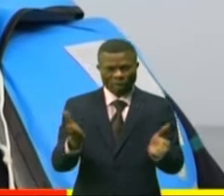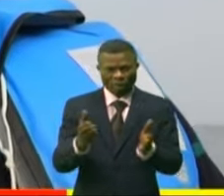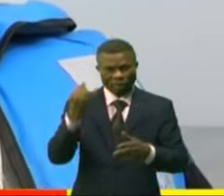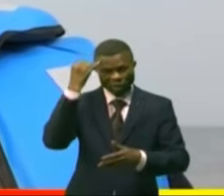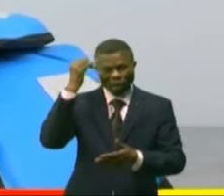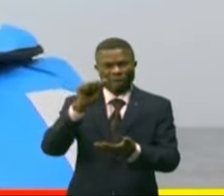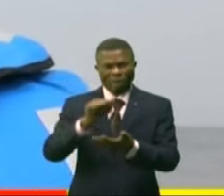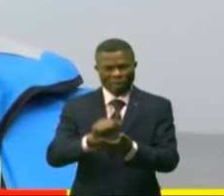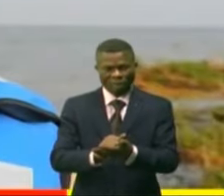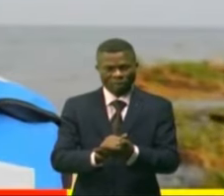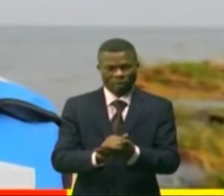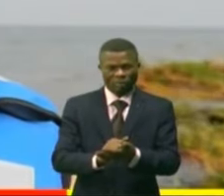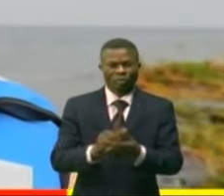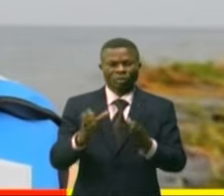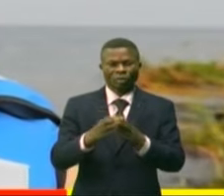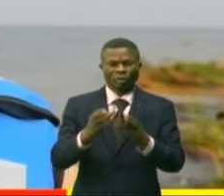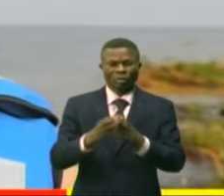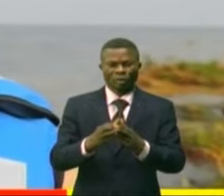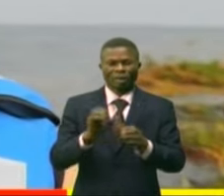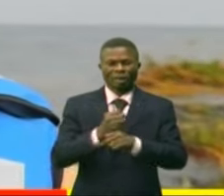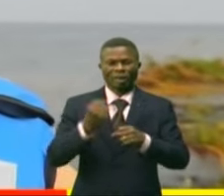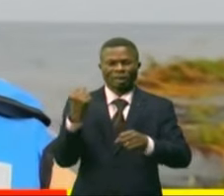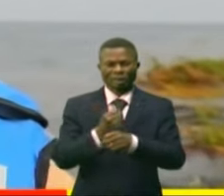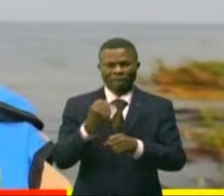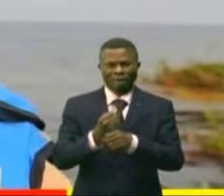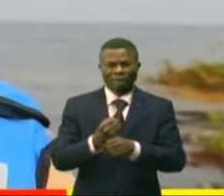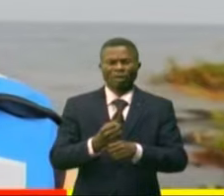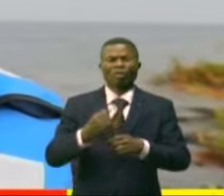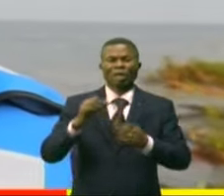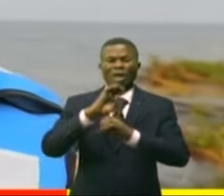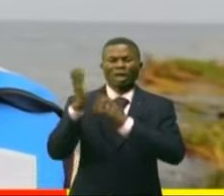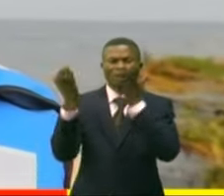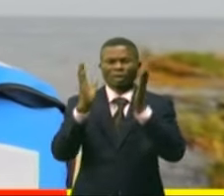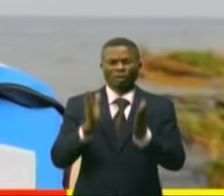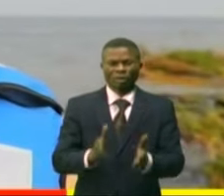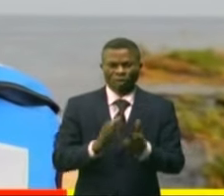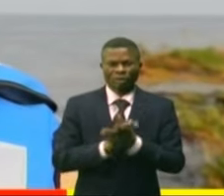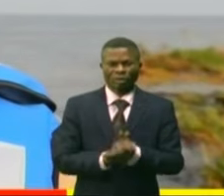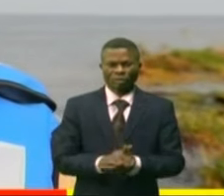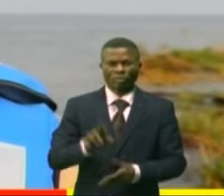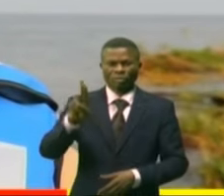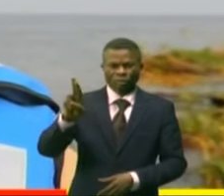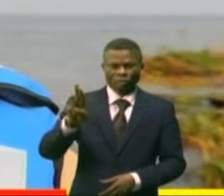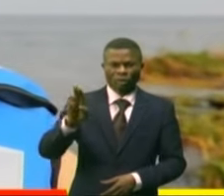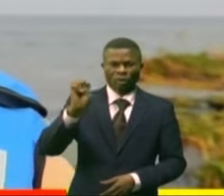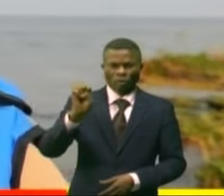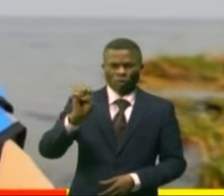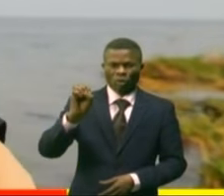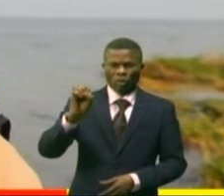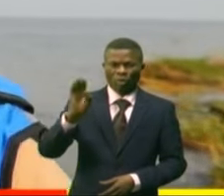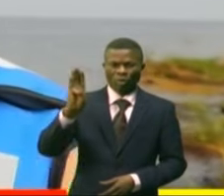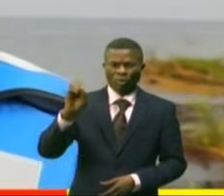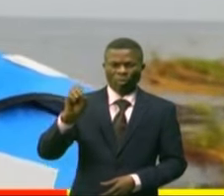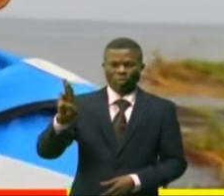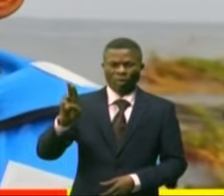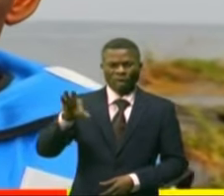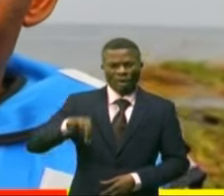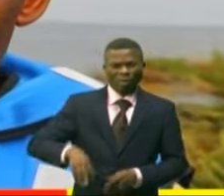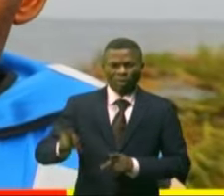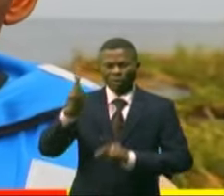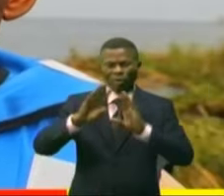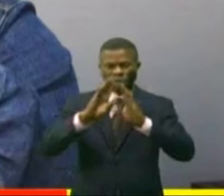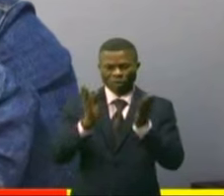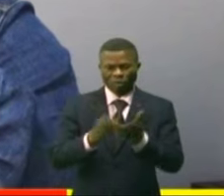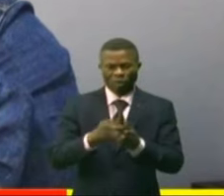initiative d'entrepreneuriat de l'opérateur économique Robert Uchaïa pour le bien-être de la population